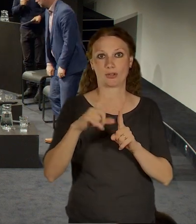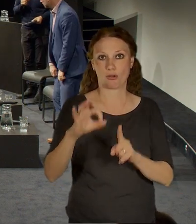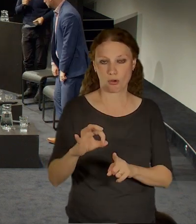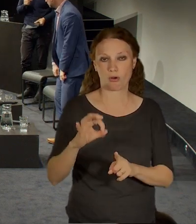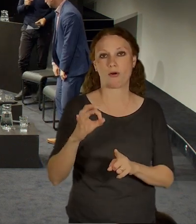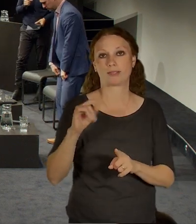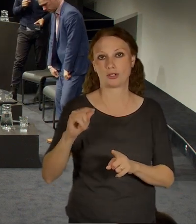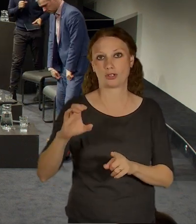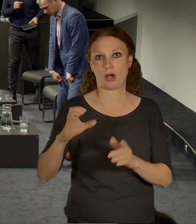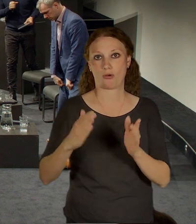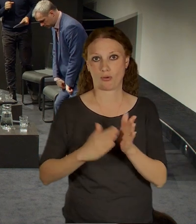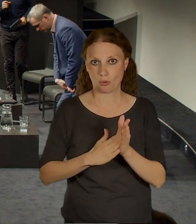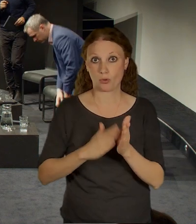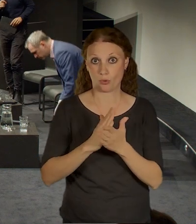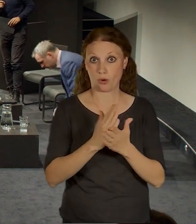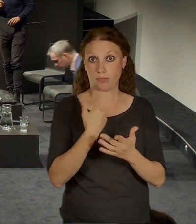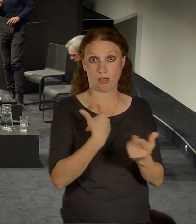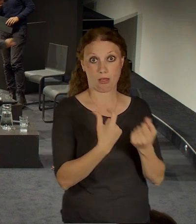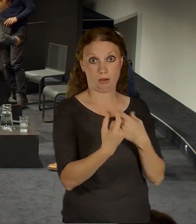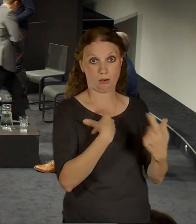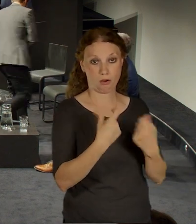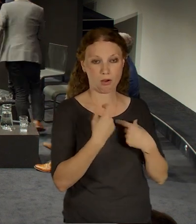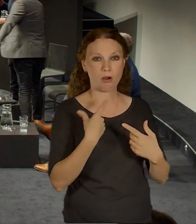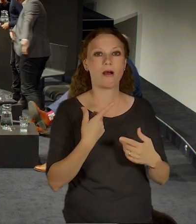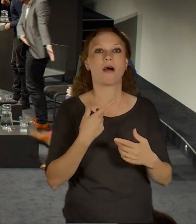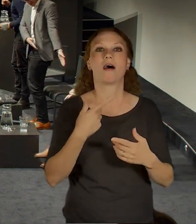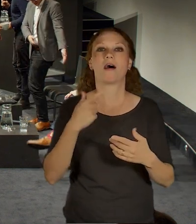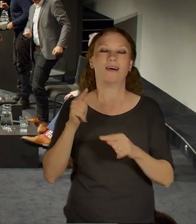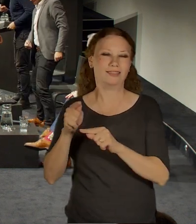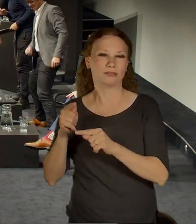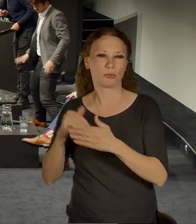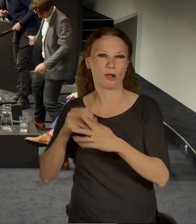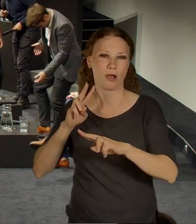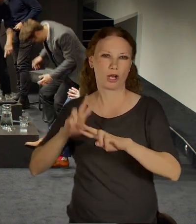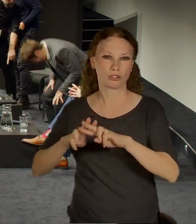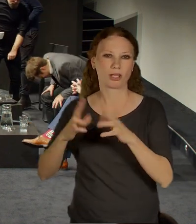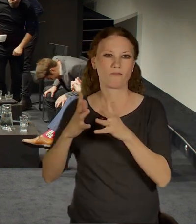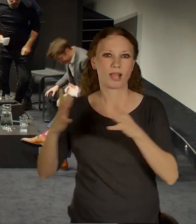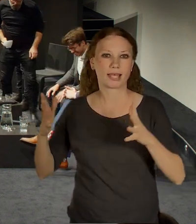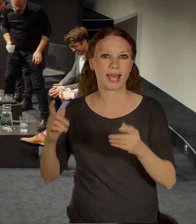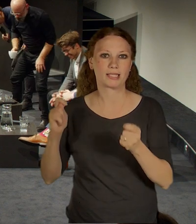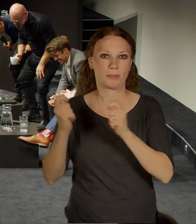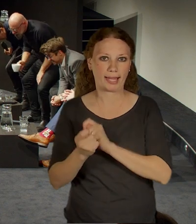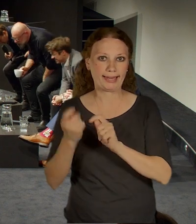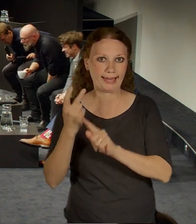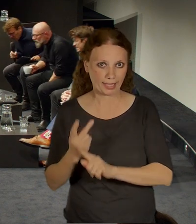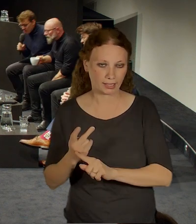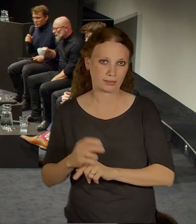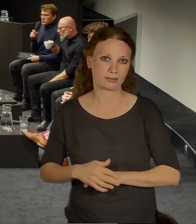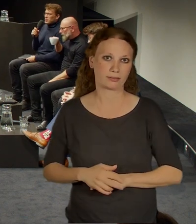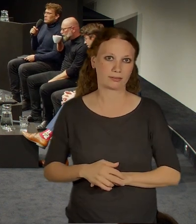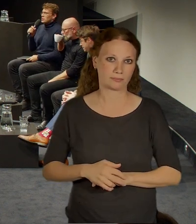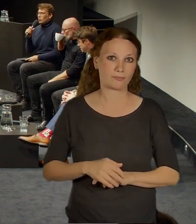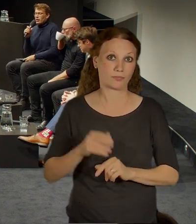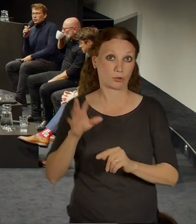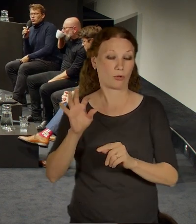slajdu.com, hashtag velké změny. Tam se dostanete tedy do té četovací